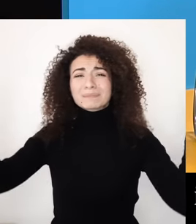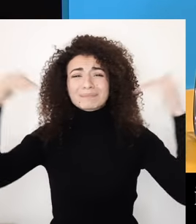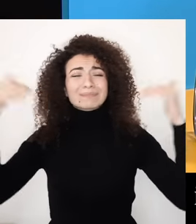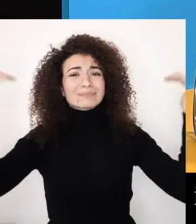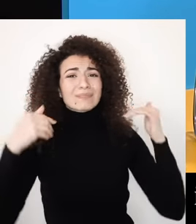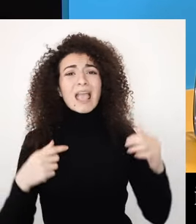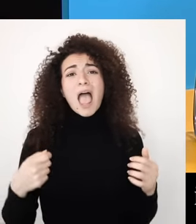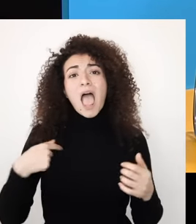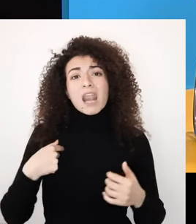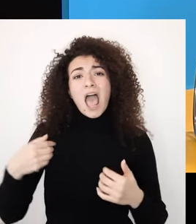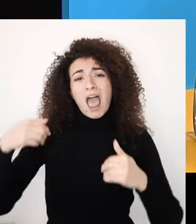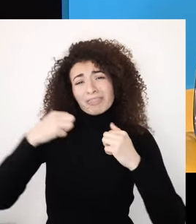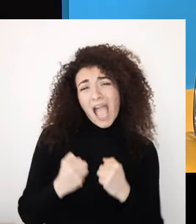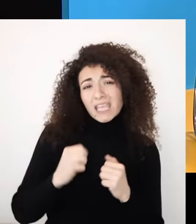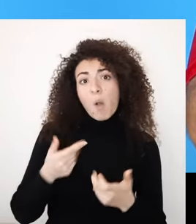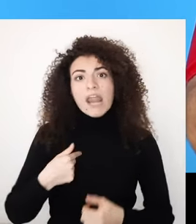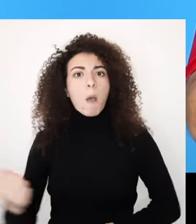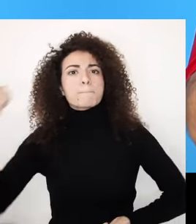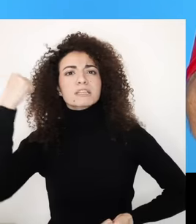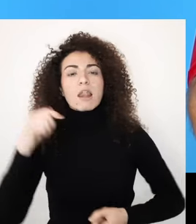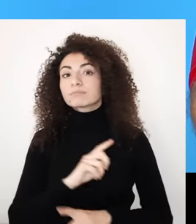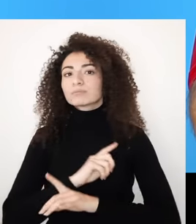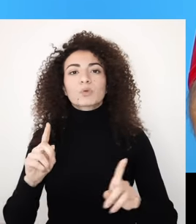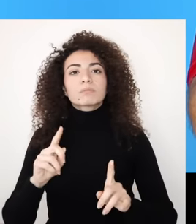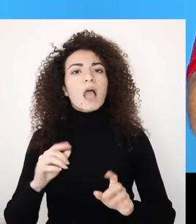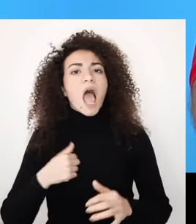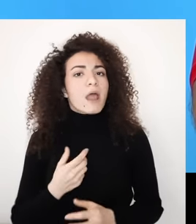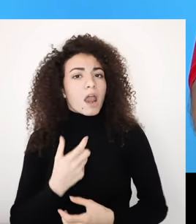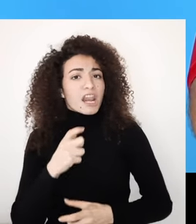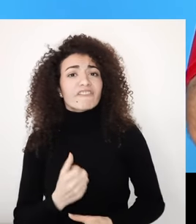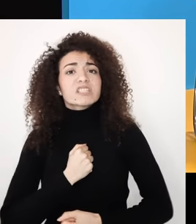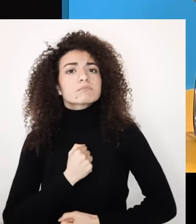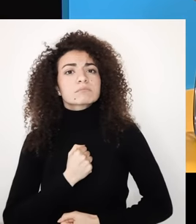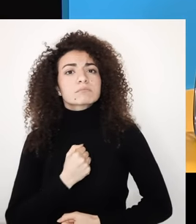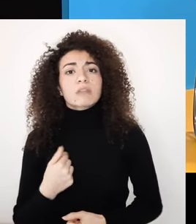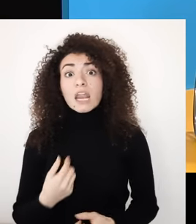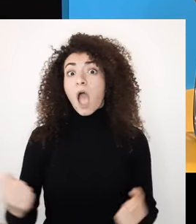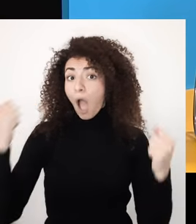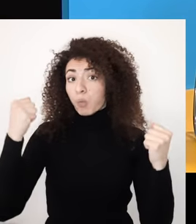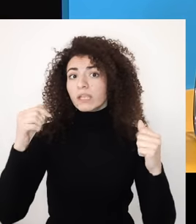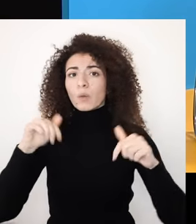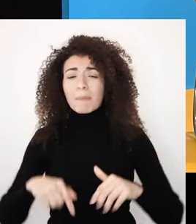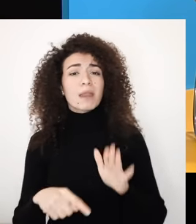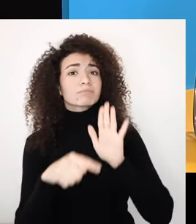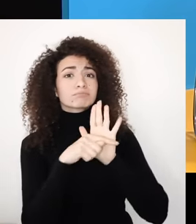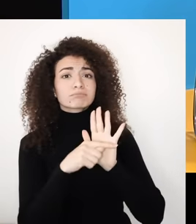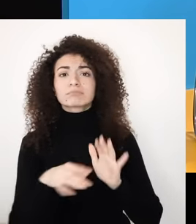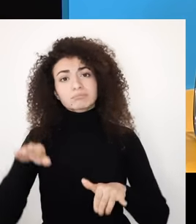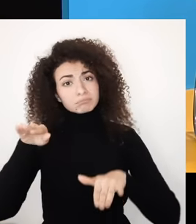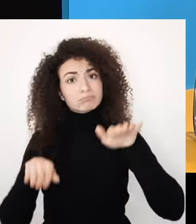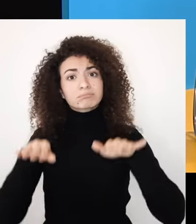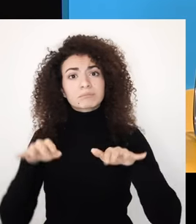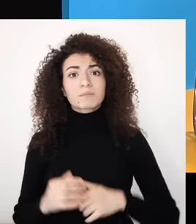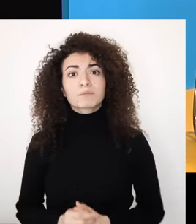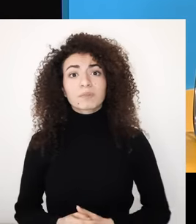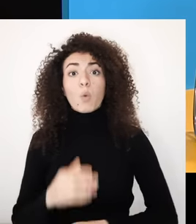والأدوار النمطية المفروضة من المجتمع حيث لا أكون ضحية ولا بطل بل كون نفسي مع كل طاقاتي وإمكانياتي